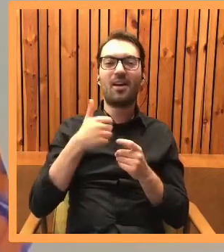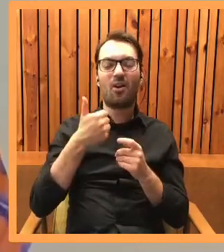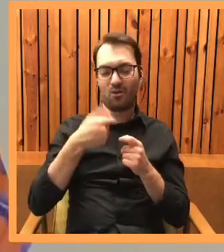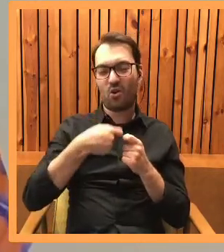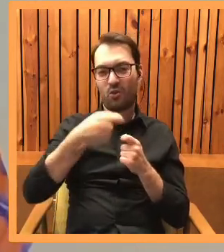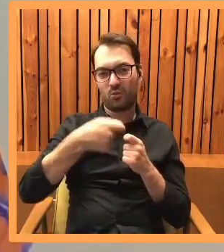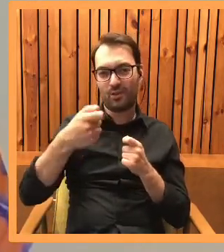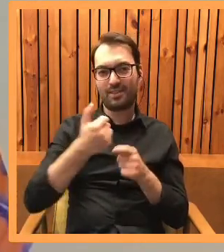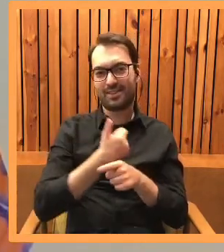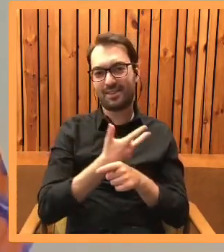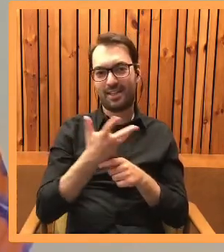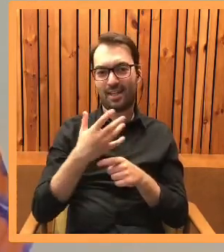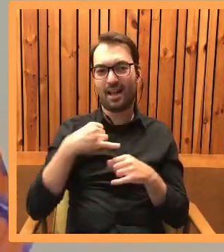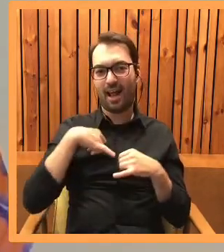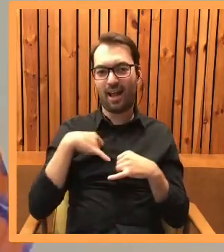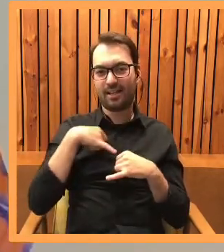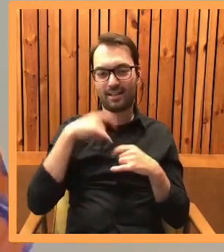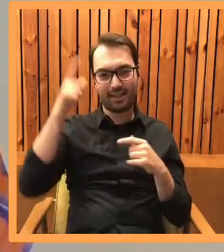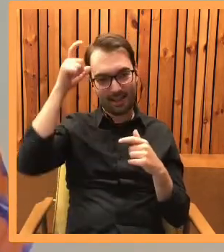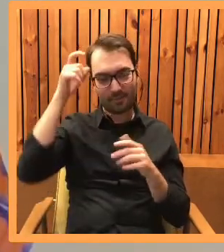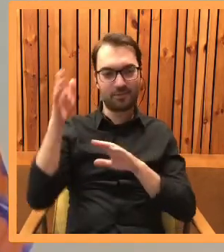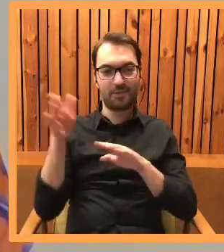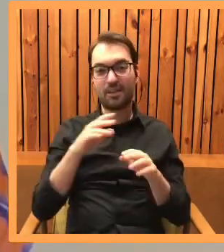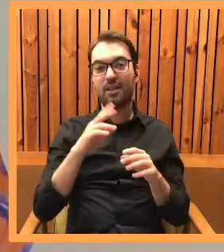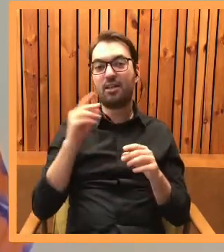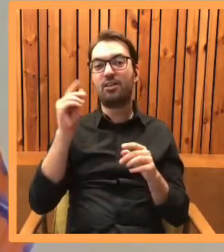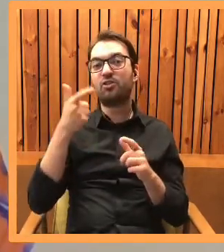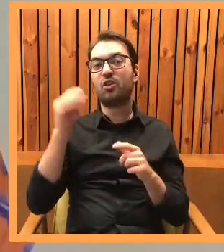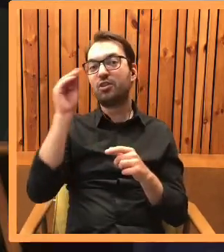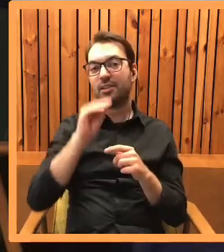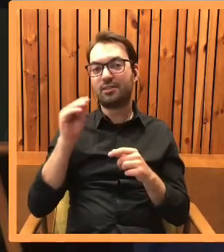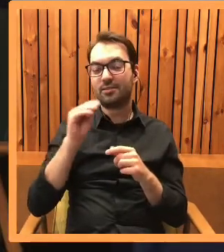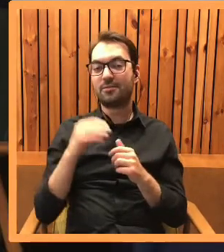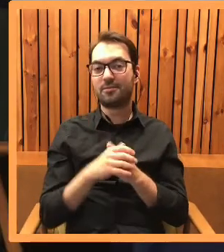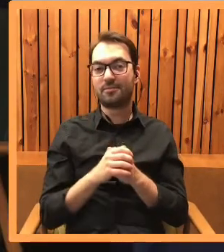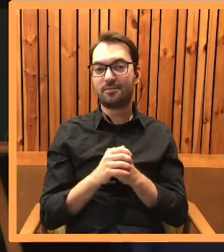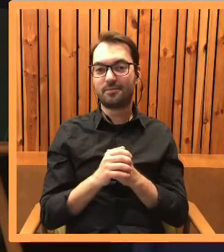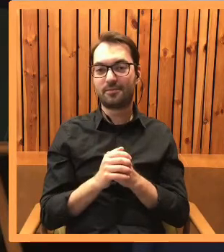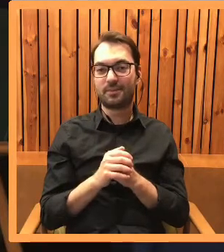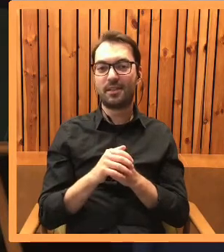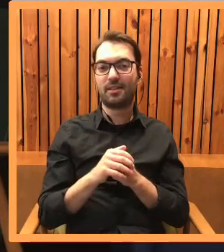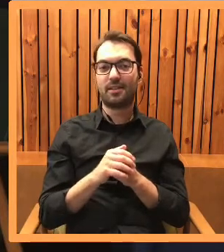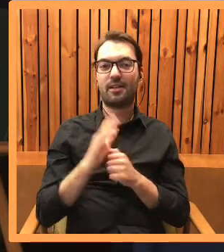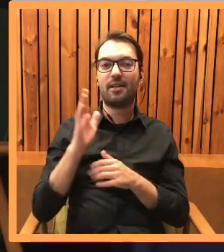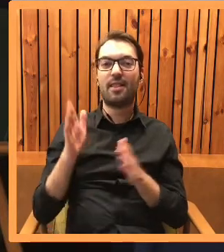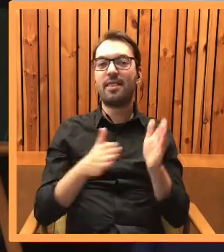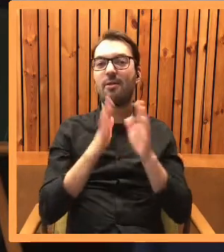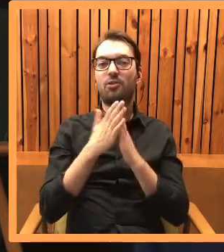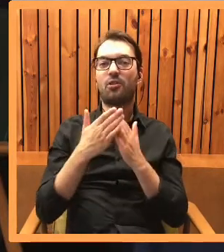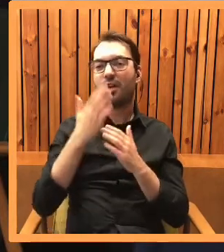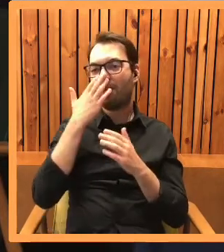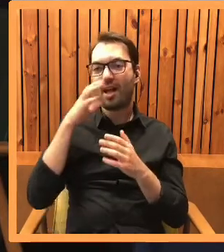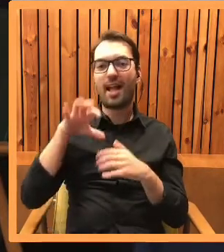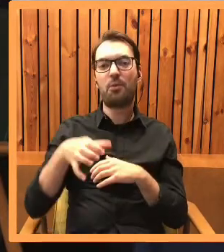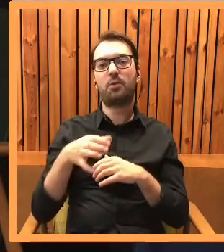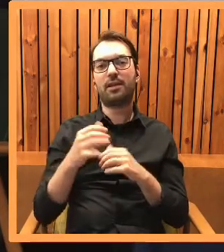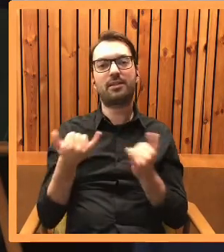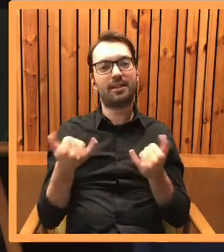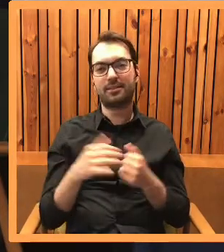Anielsko-Diabelskiej będzie też coś jeszcze, bo pytanie brzmi tak, w jakim gatunku będzie pani następna książka?